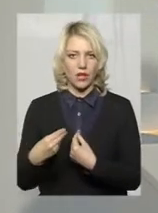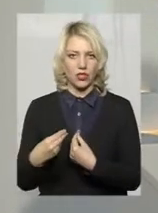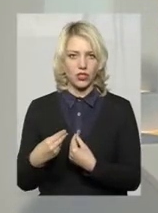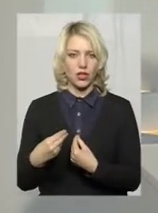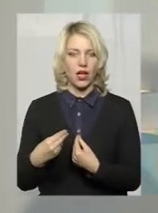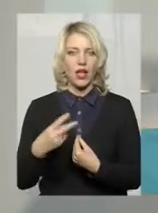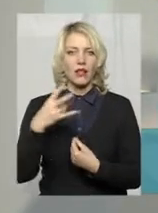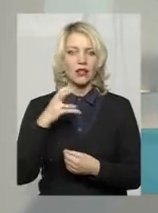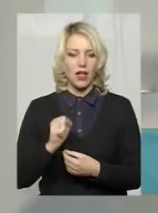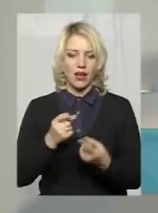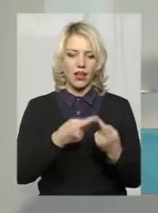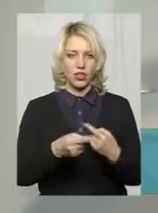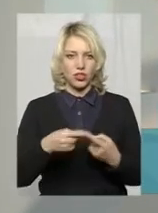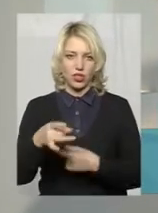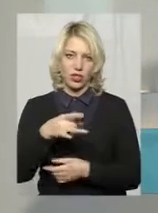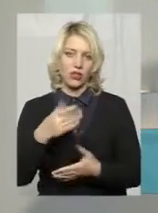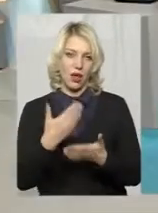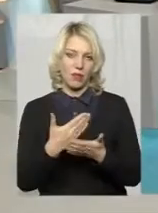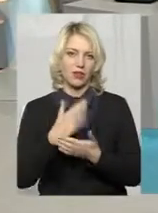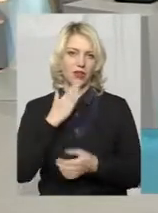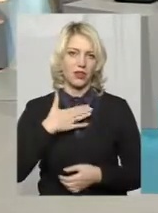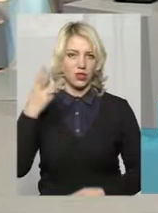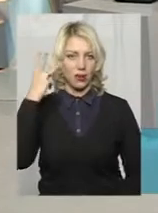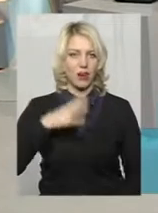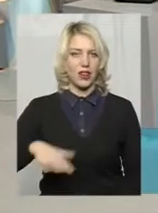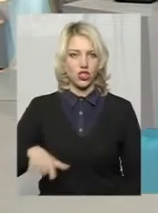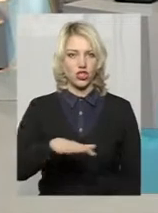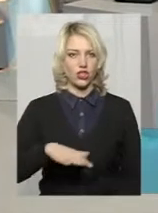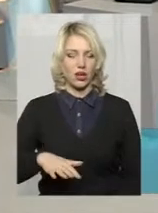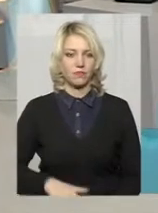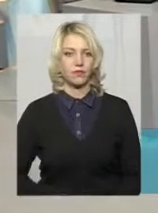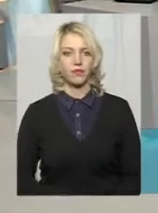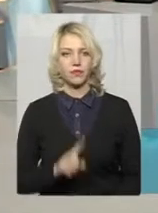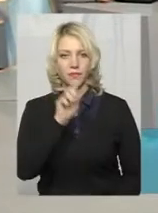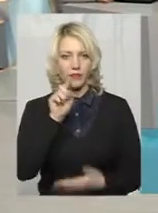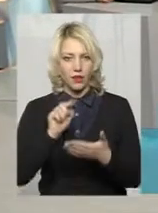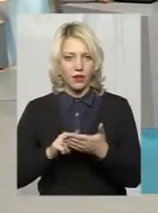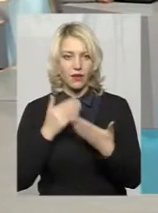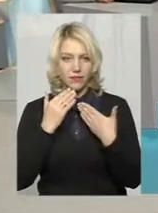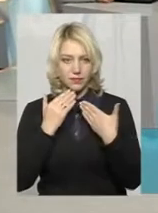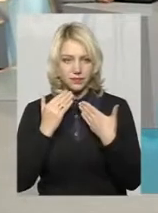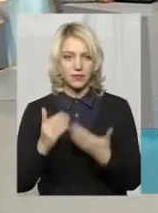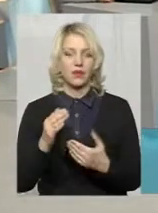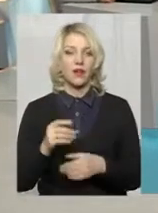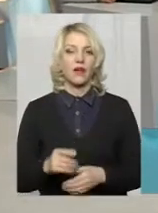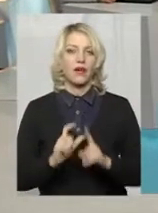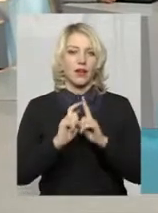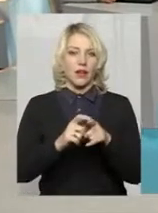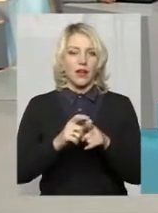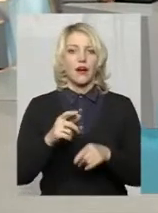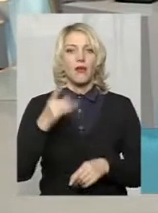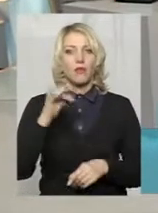інших регіонах, от зокрема на Хмельниччині? Ну, фактично, якщо ми говоримо про те, що